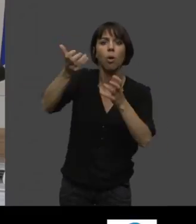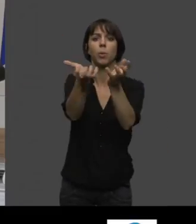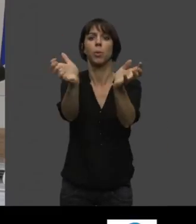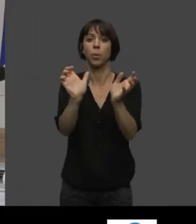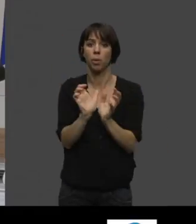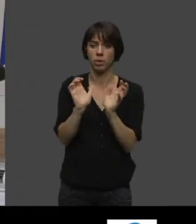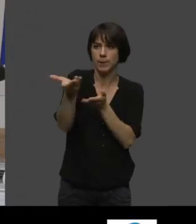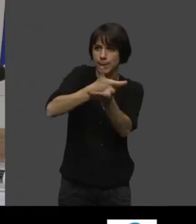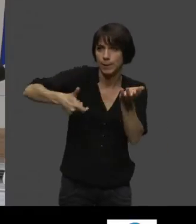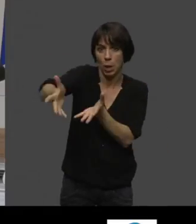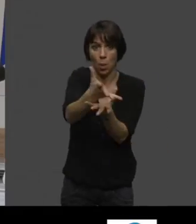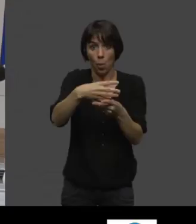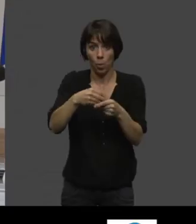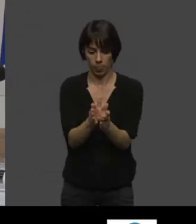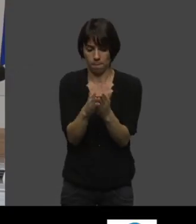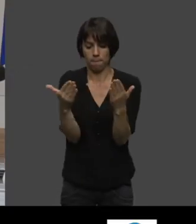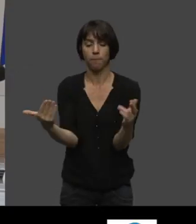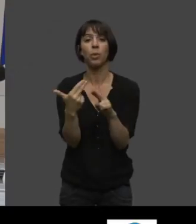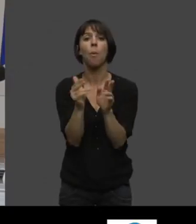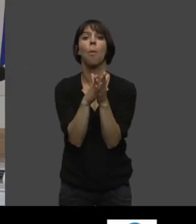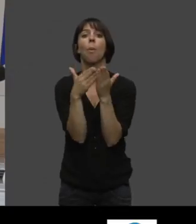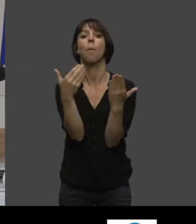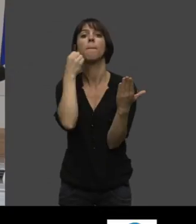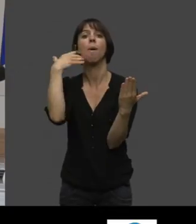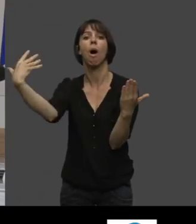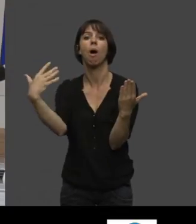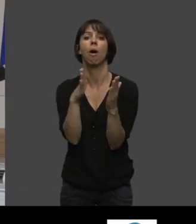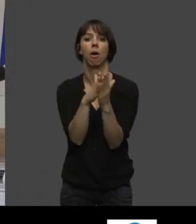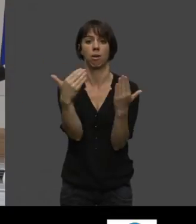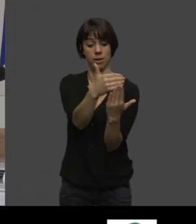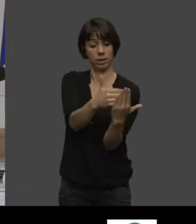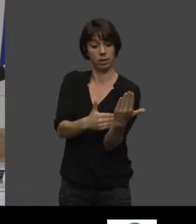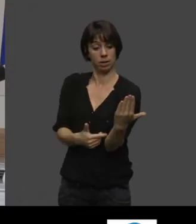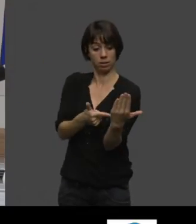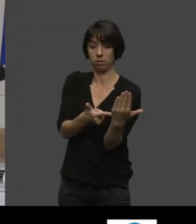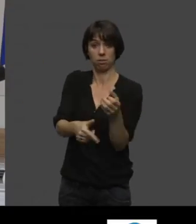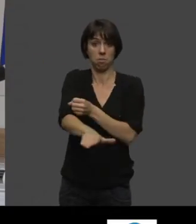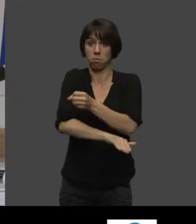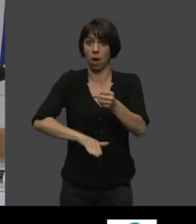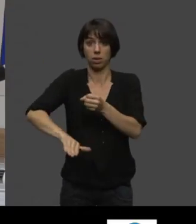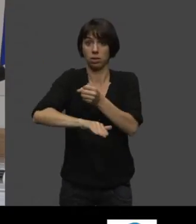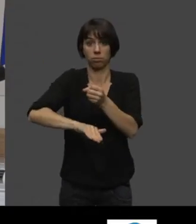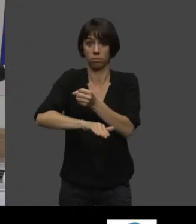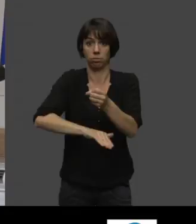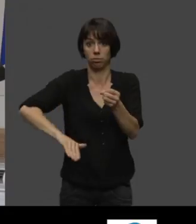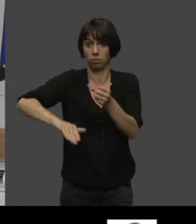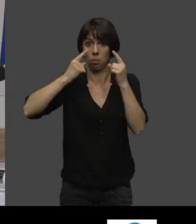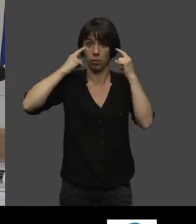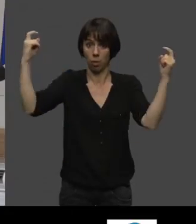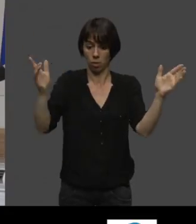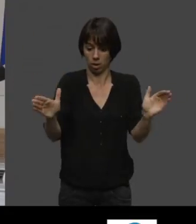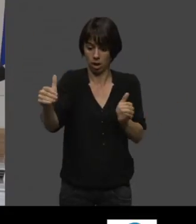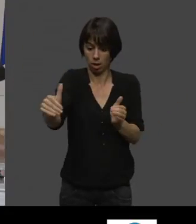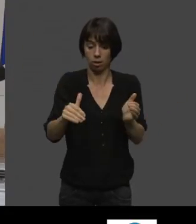et ce livre blanc nous a servi de base théorique pour la